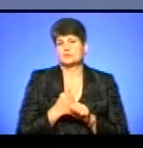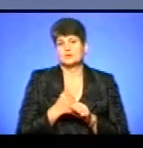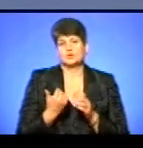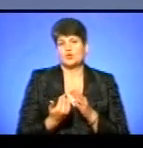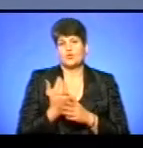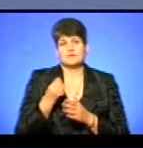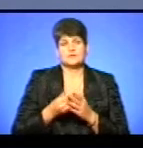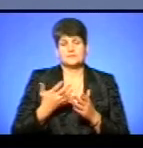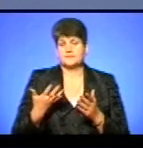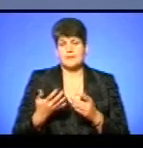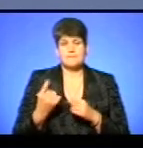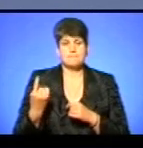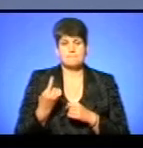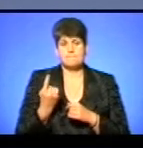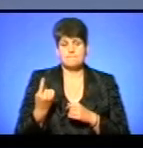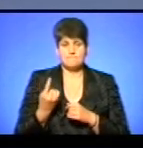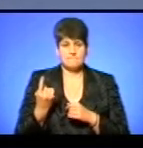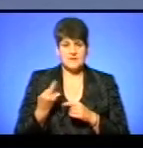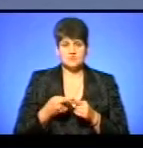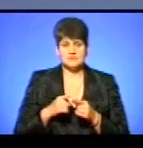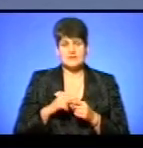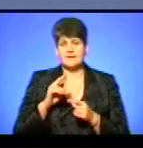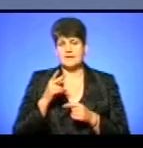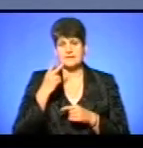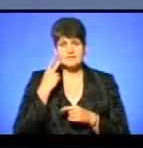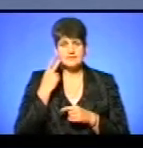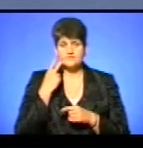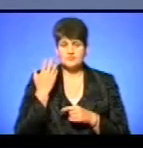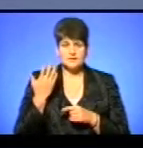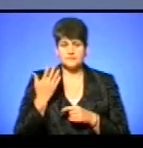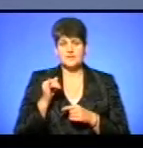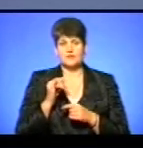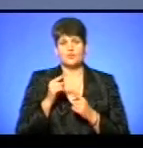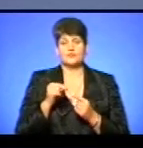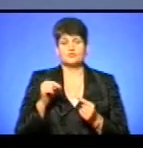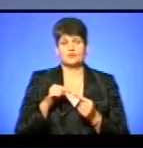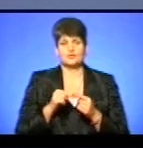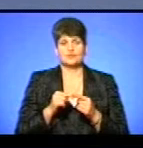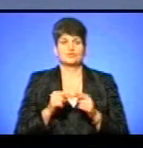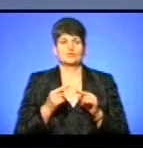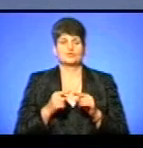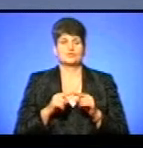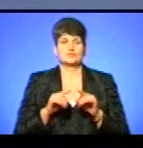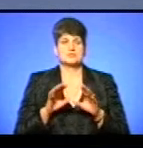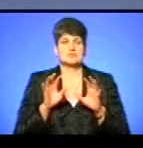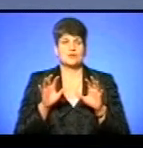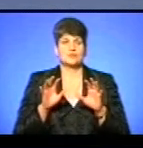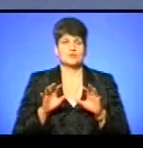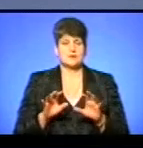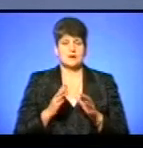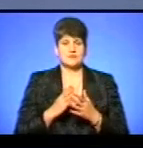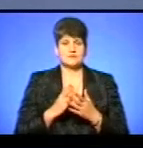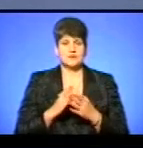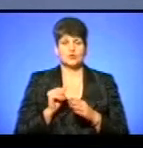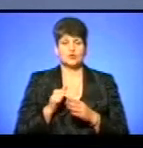Зрозуміло, перше джерело, як завжди, і у відповідності до діючого законодавства, а саме